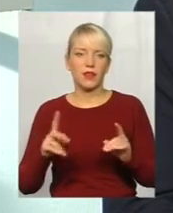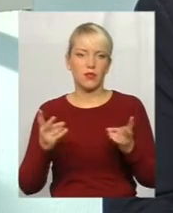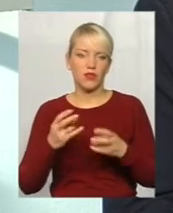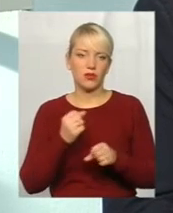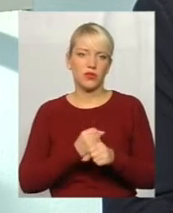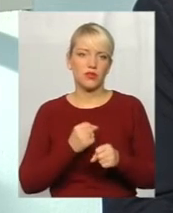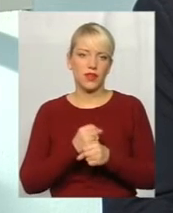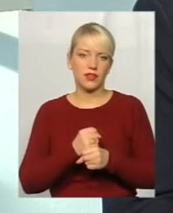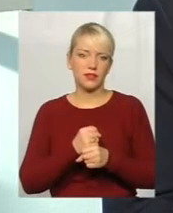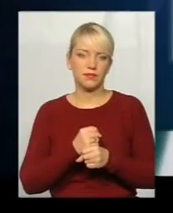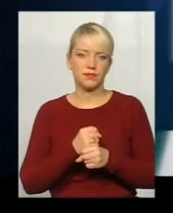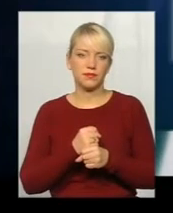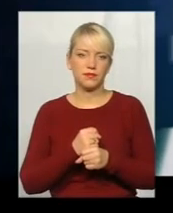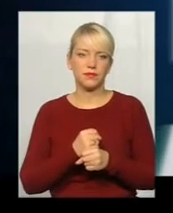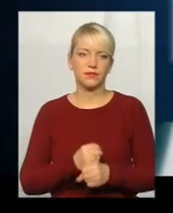працювати.